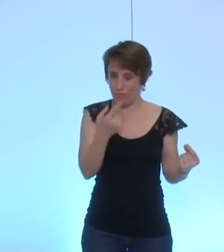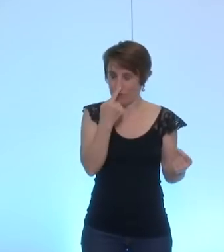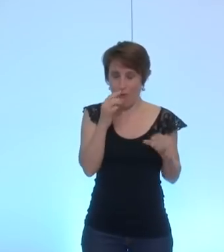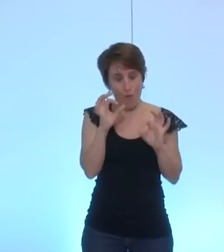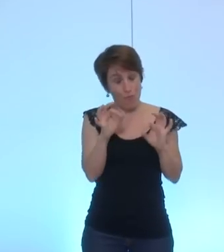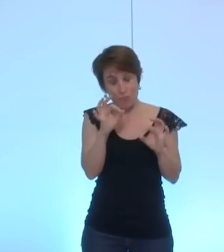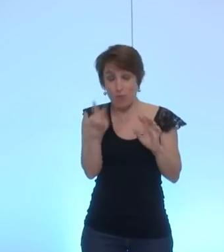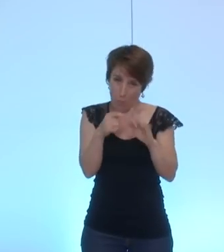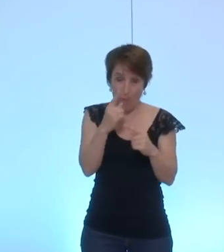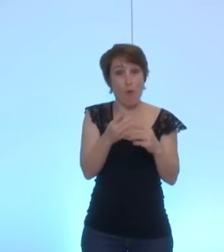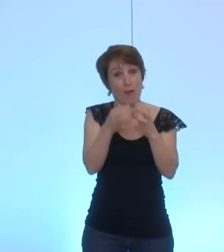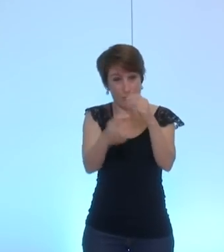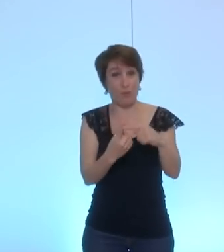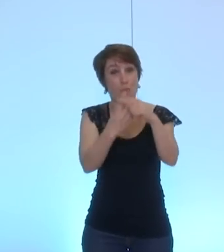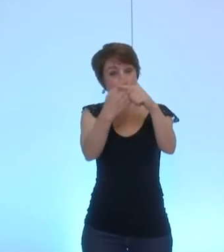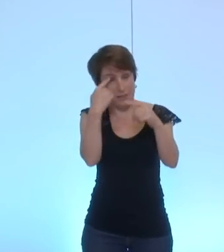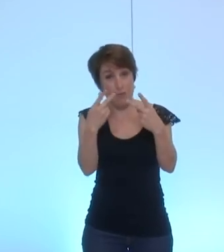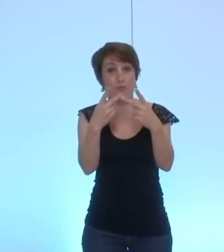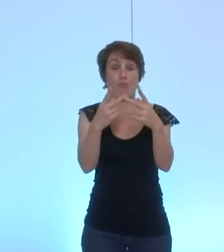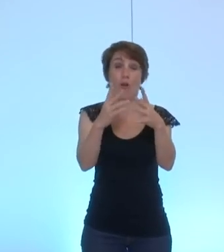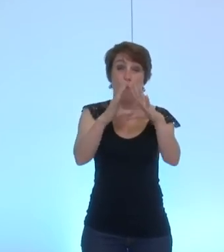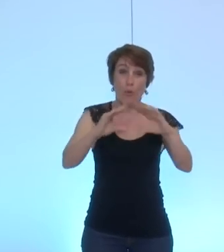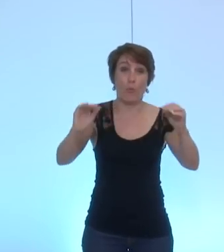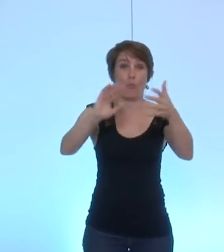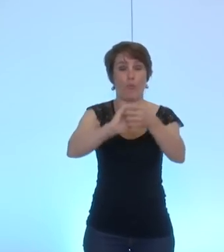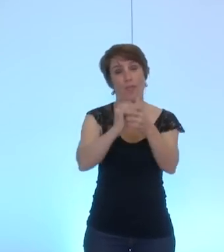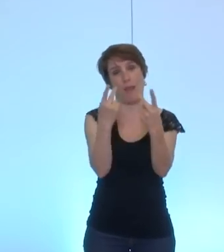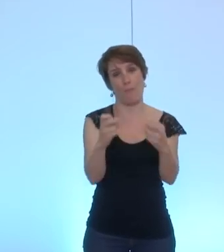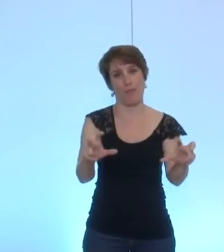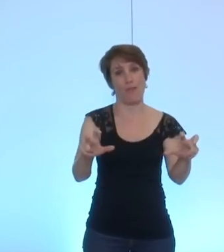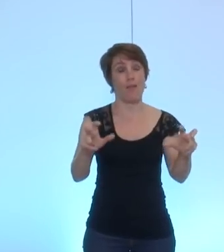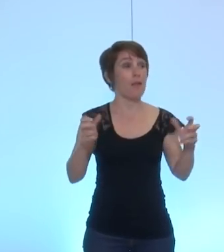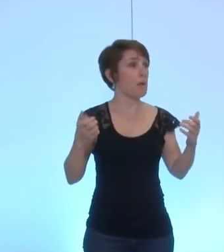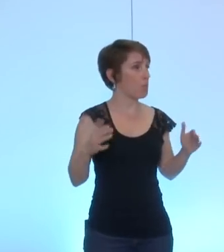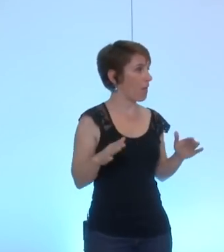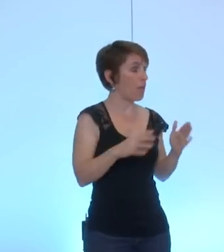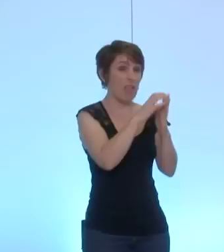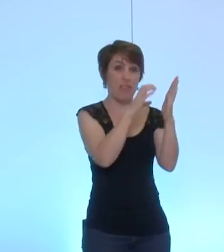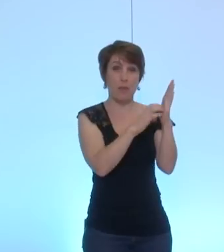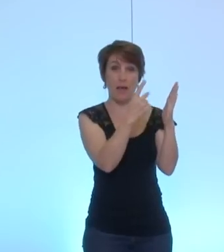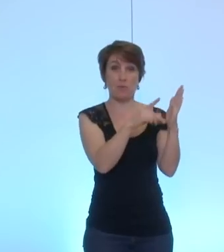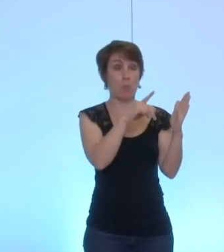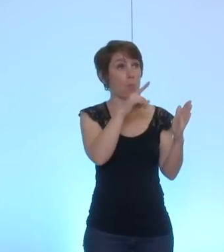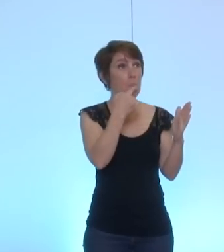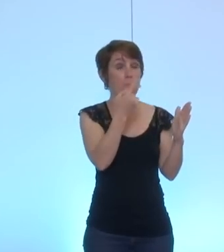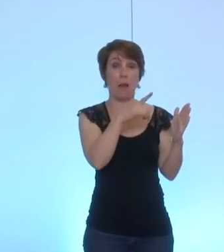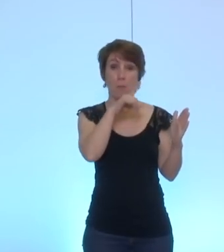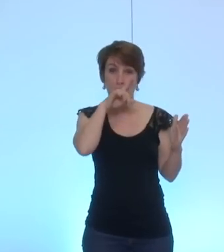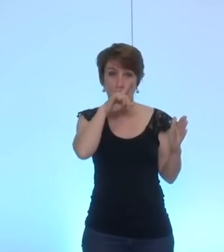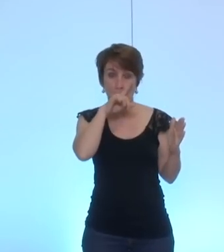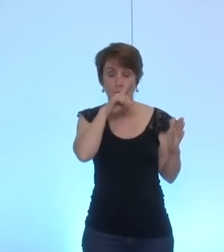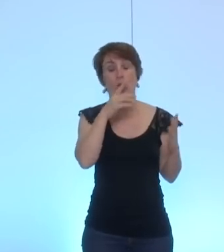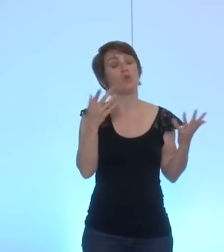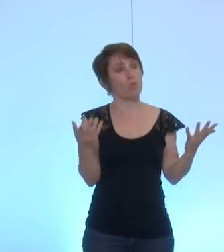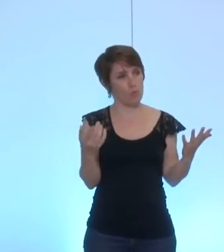malheureusement je le répète la délibération de ce soir est inexistante sur ce point nous aurons donc une position qui vise